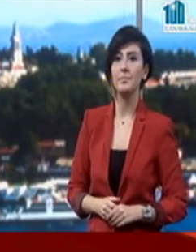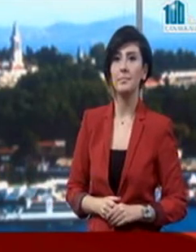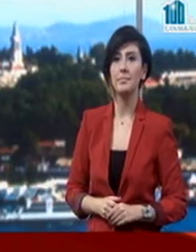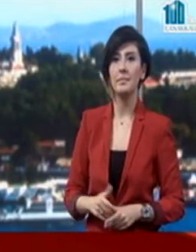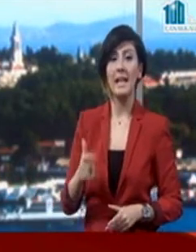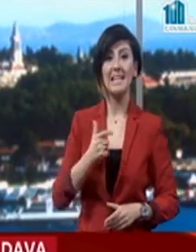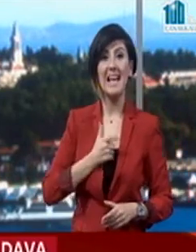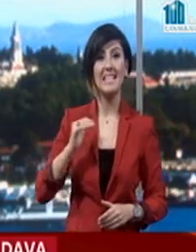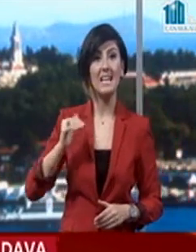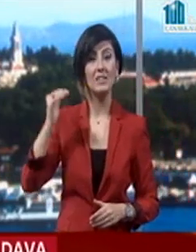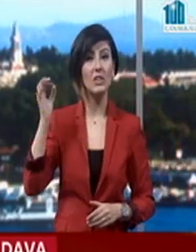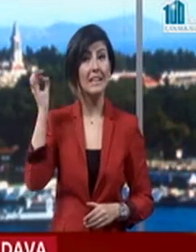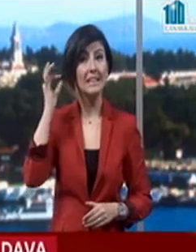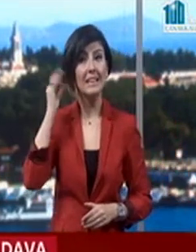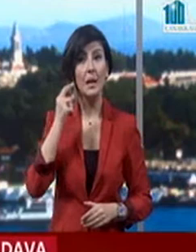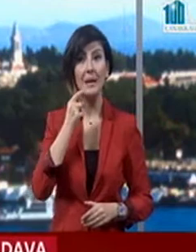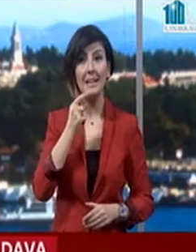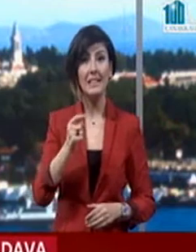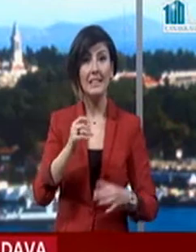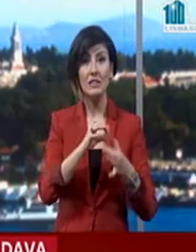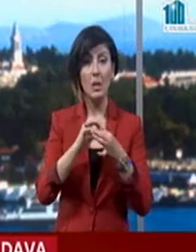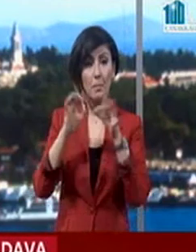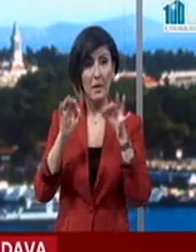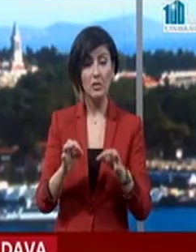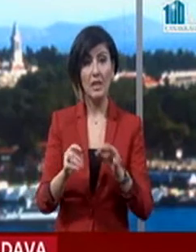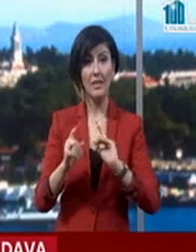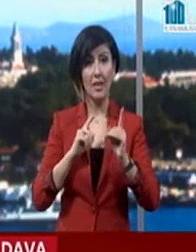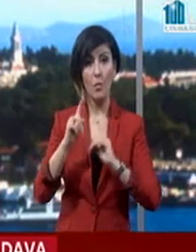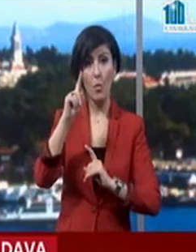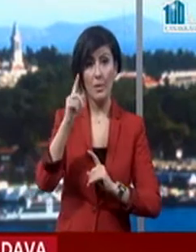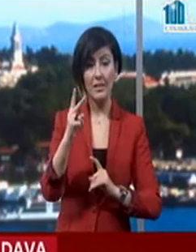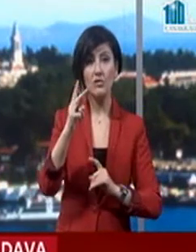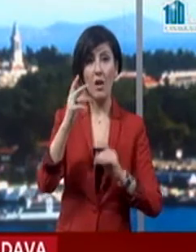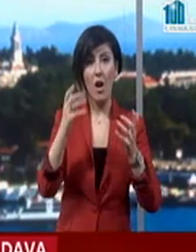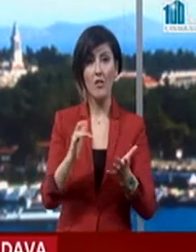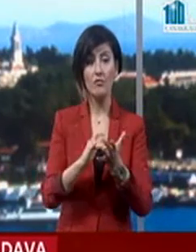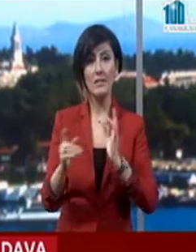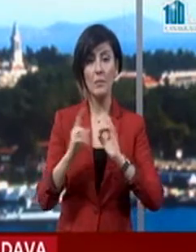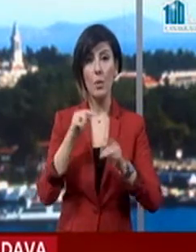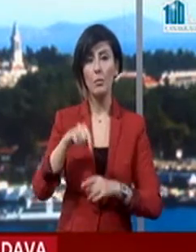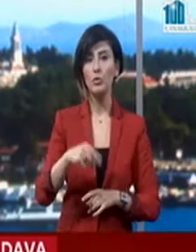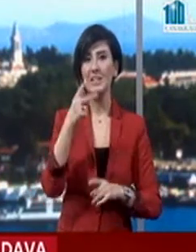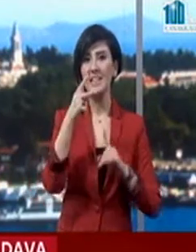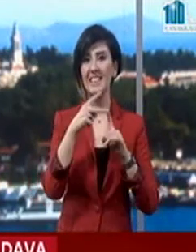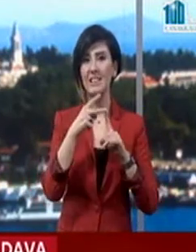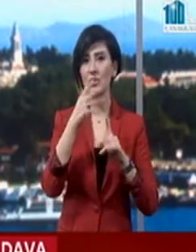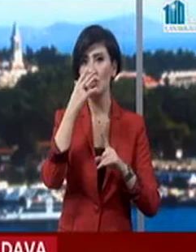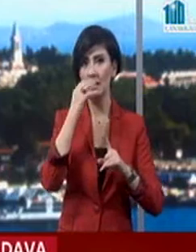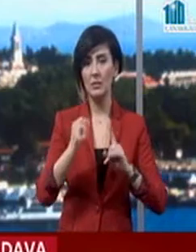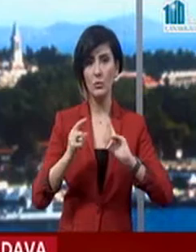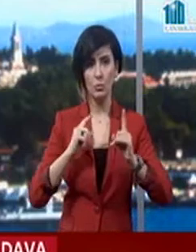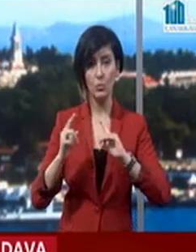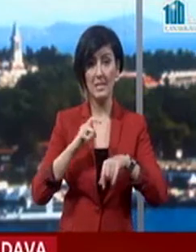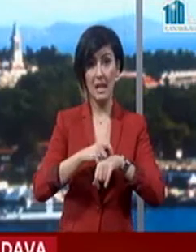Yasalışı dinleme iddialarına ilişkin başlatılan davada 12. Ağır Ceza Mahkemesi'nde bugün ikinci duruşma günü saat 9